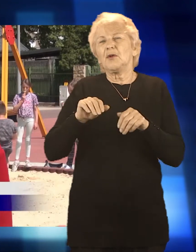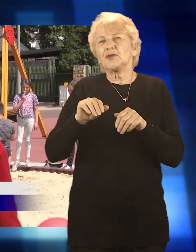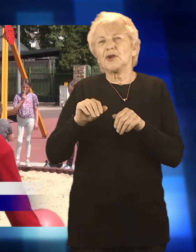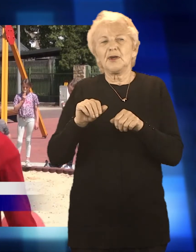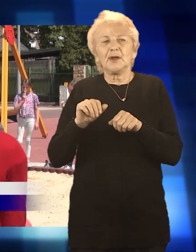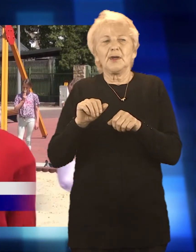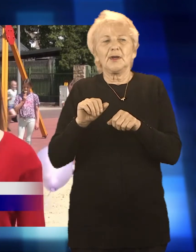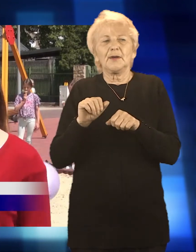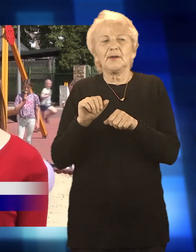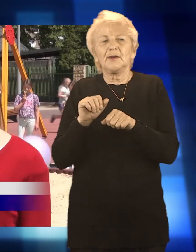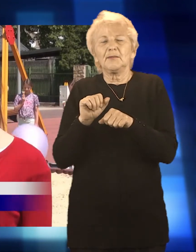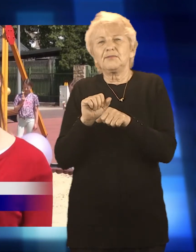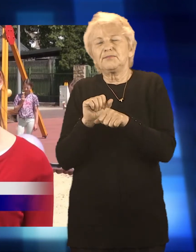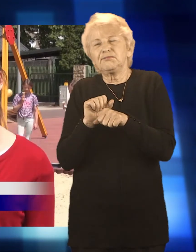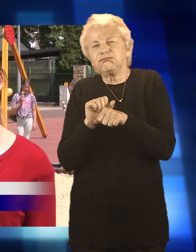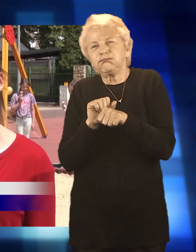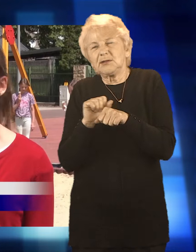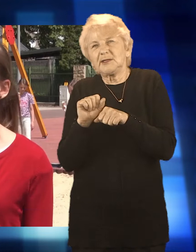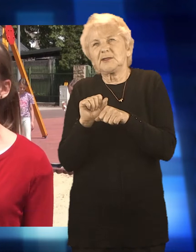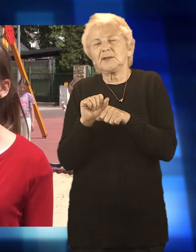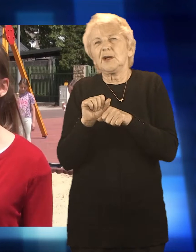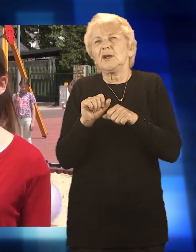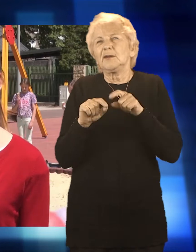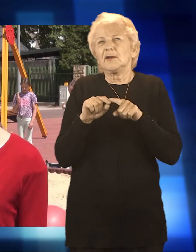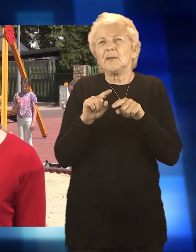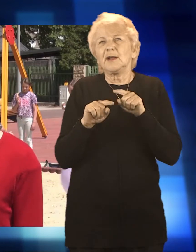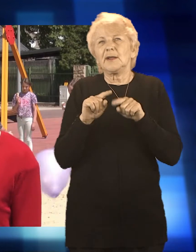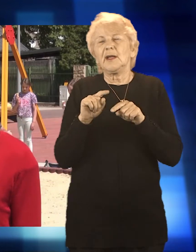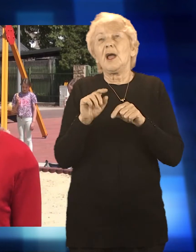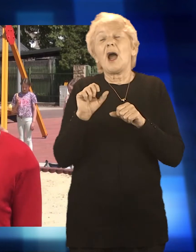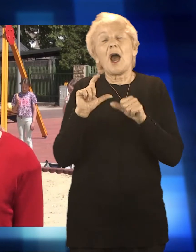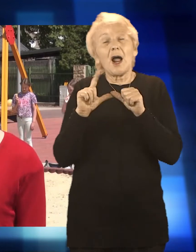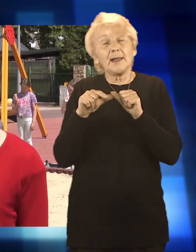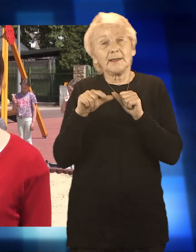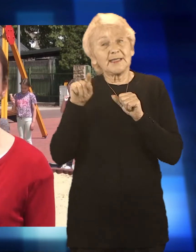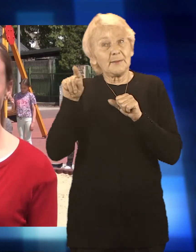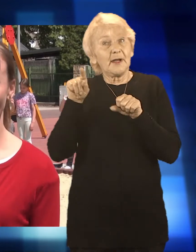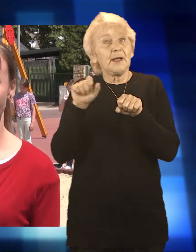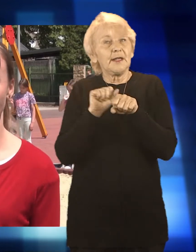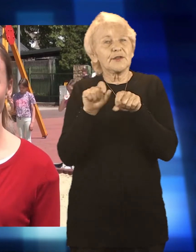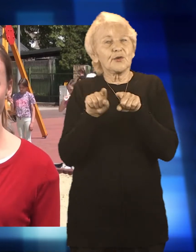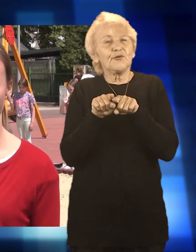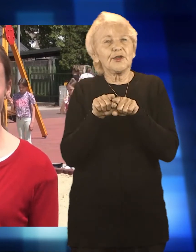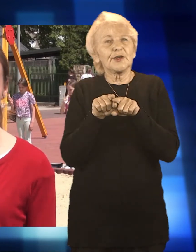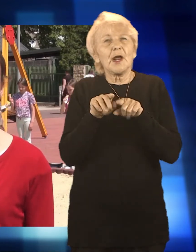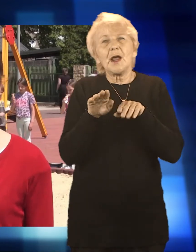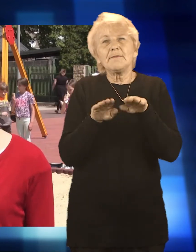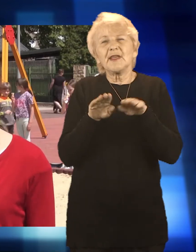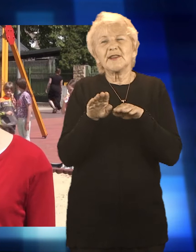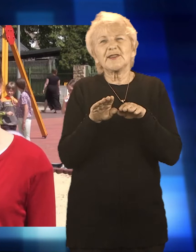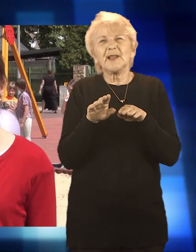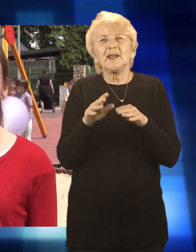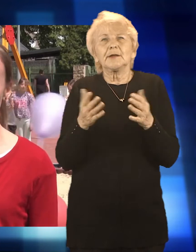jest, dlaczego tam tyle chwastów teraz rośnie, to jest miejsce jeszcze otwarte, miejsce dla ludzi, miejsce na działania społeczne.